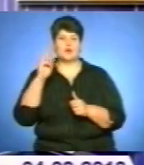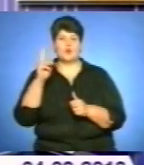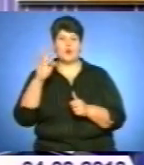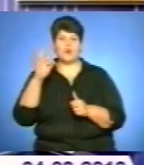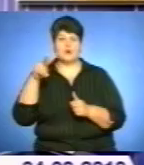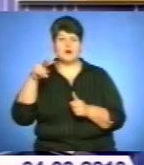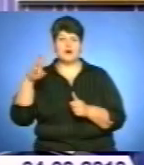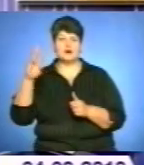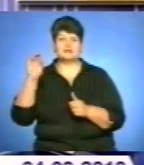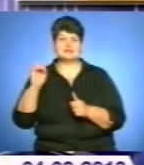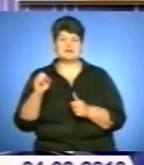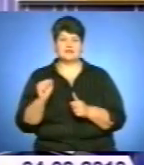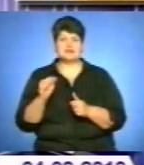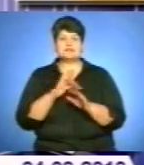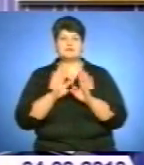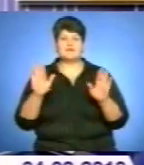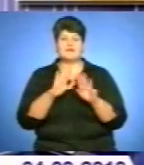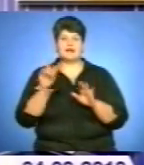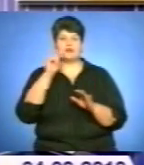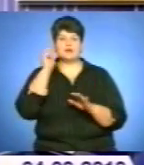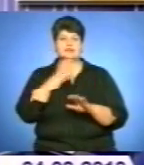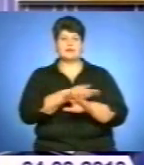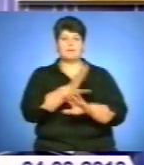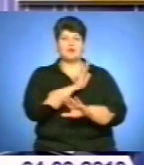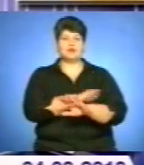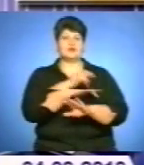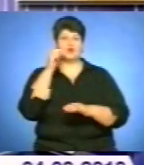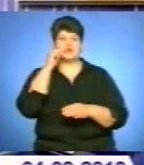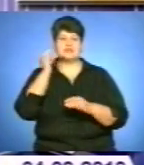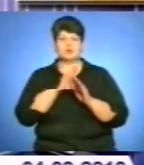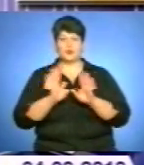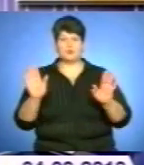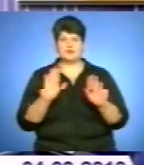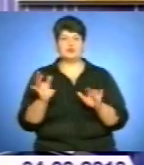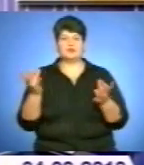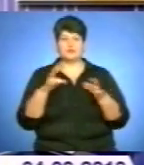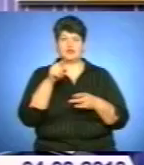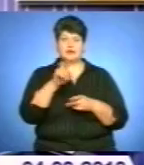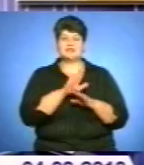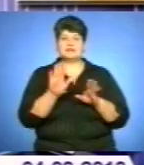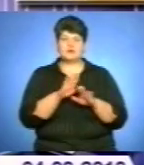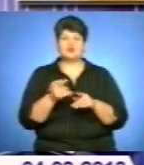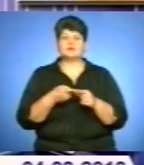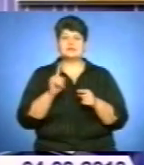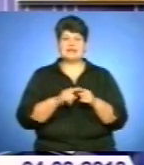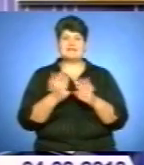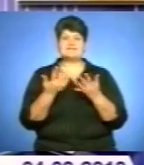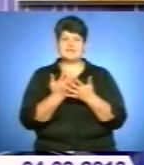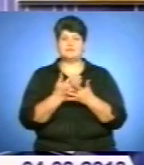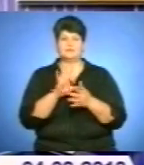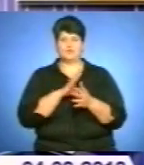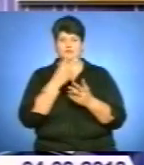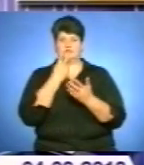в фільмі «Червона рута», співала українську, молдавську, навіть російську пісню. І прийшлося там заспівати для того, щоб цей фільм вийшов на екрани